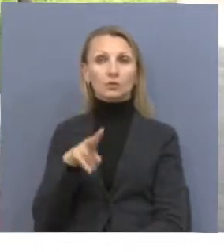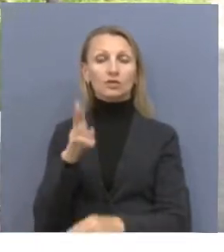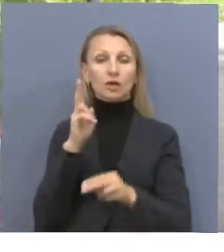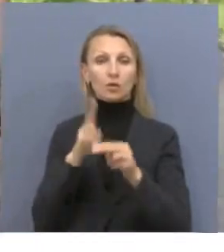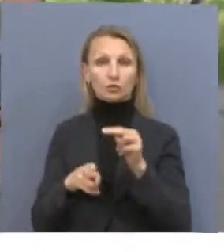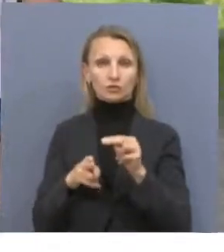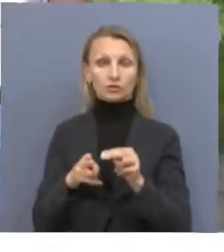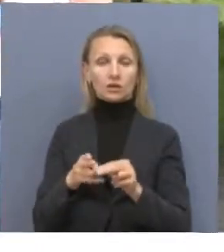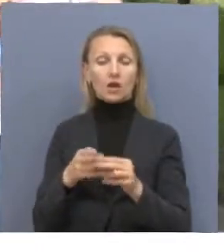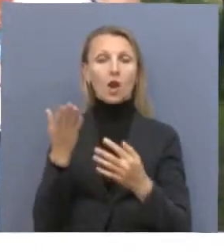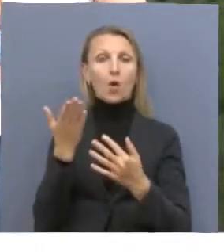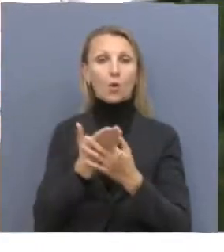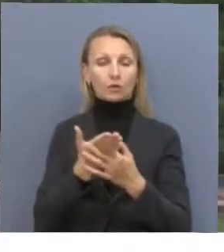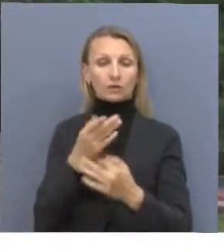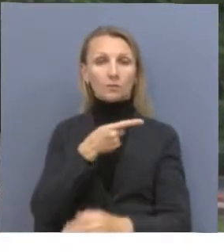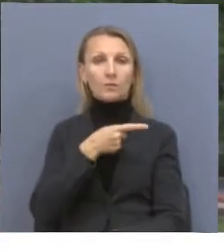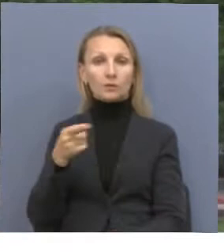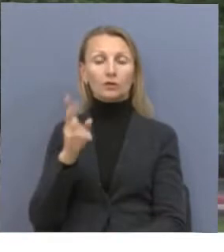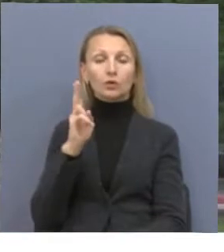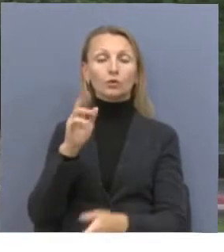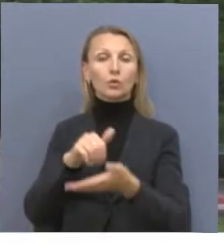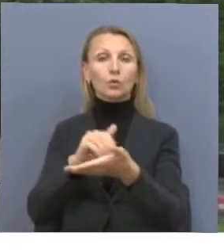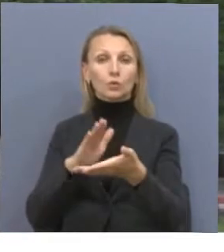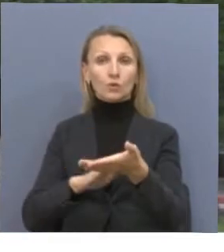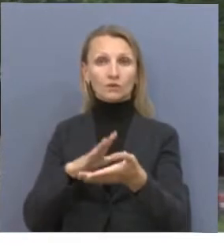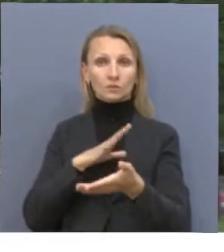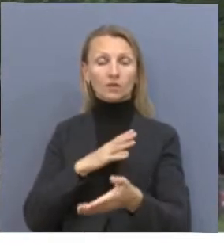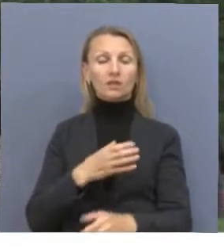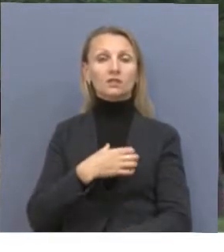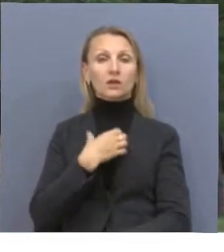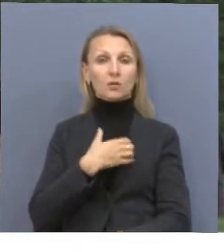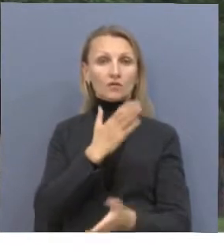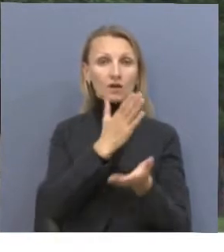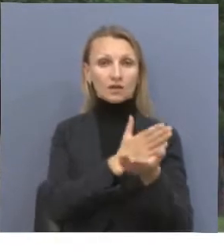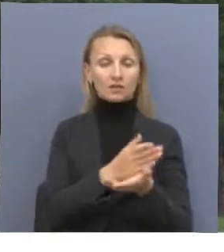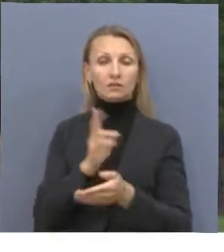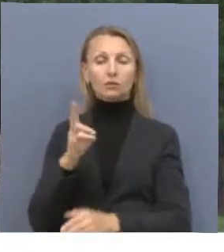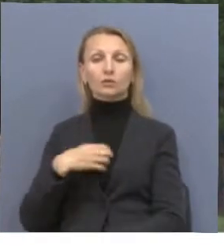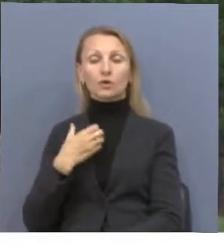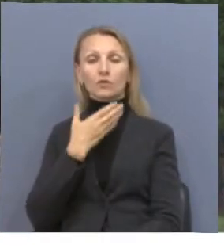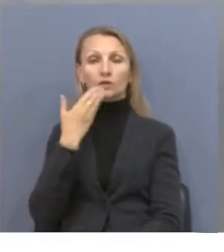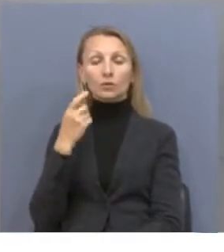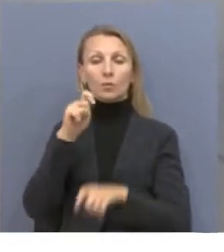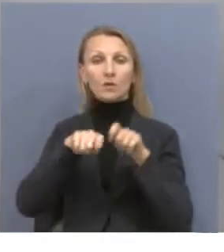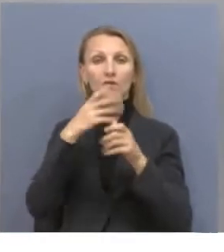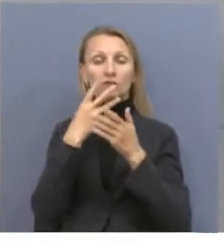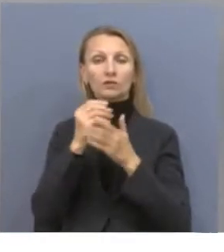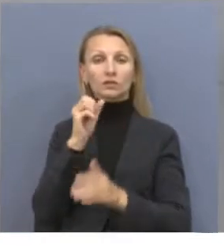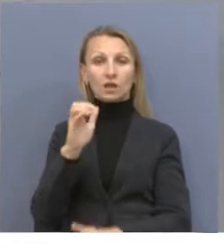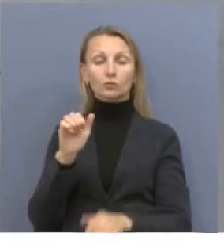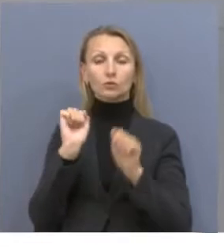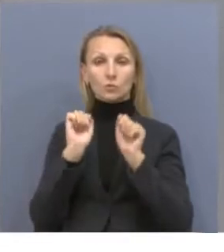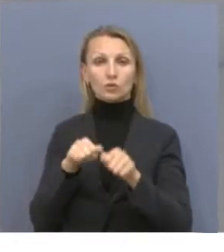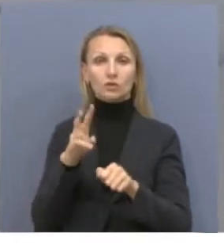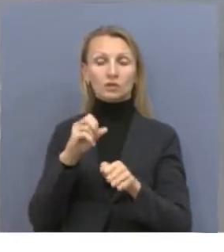льготный период, и все условно застрахованные граждане делятся на застрахованных и незастрахованных. Проверить свой статус можно на сайте электронного